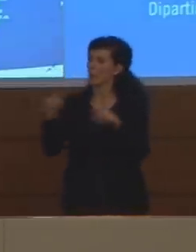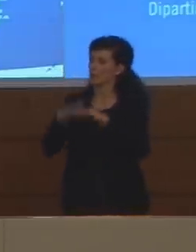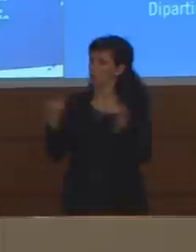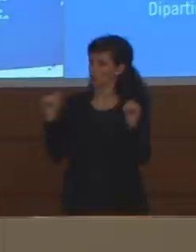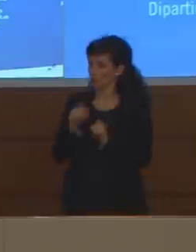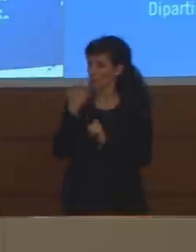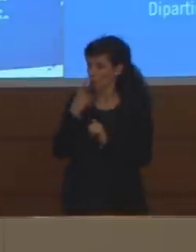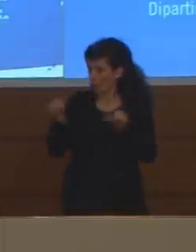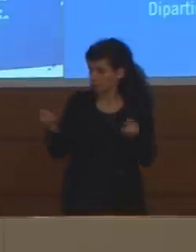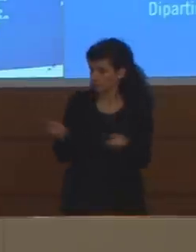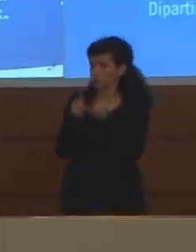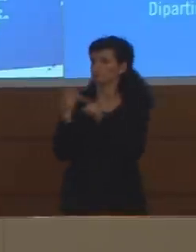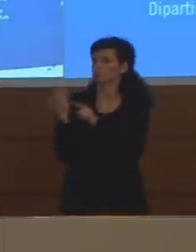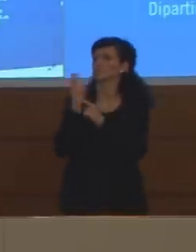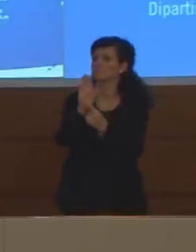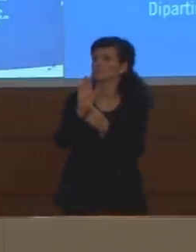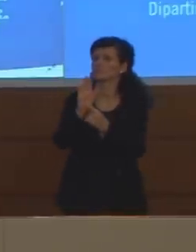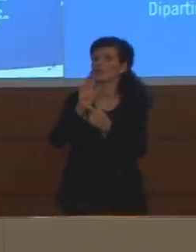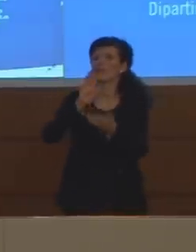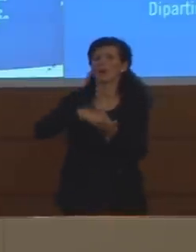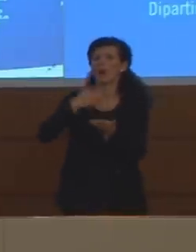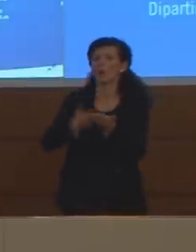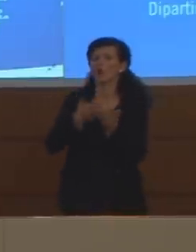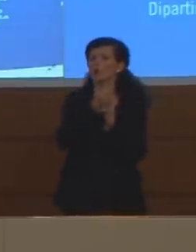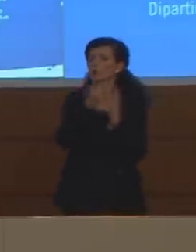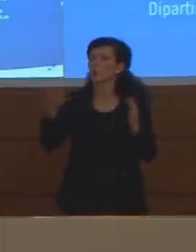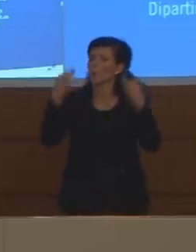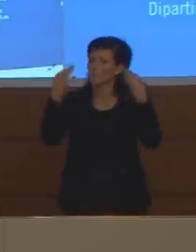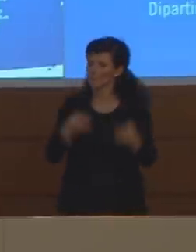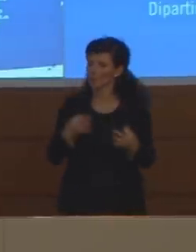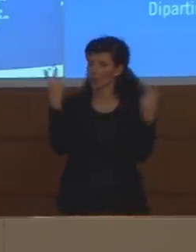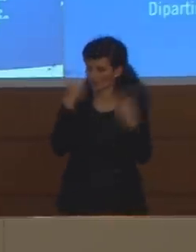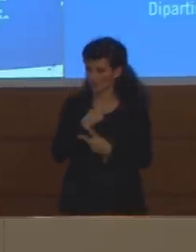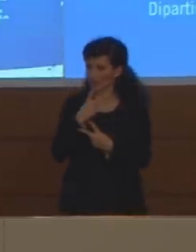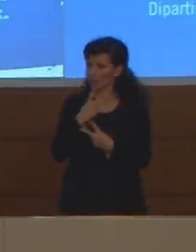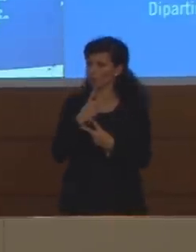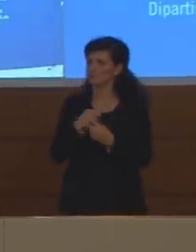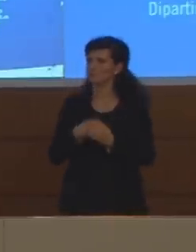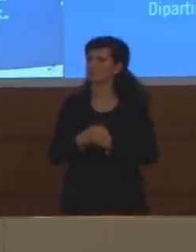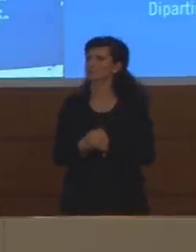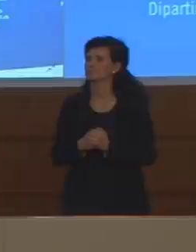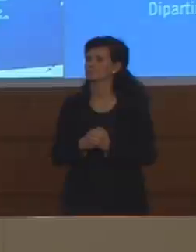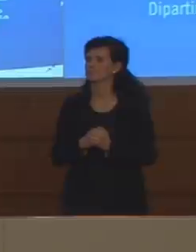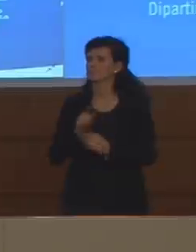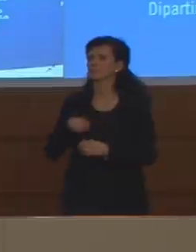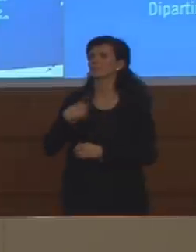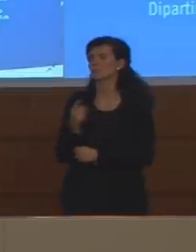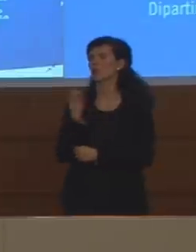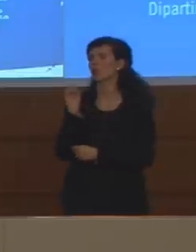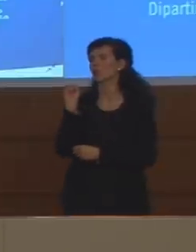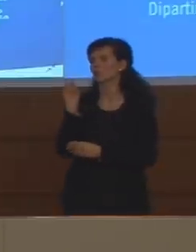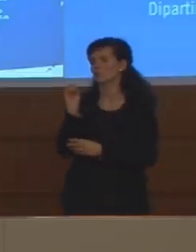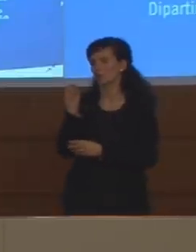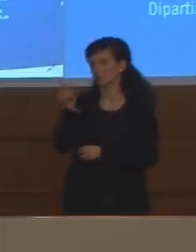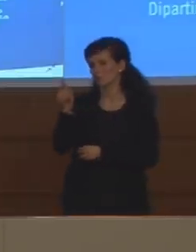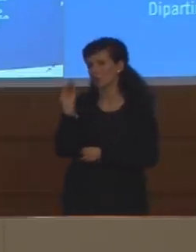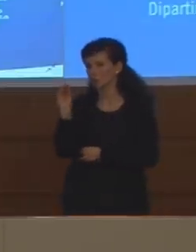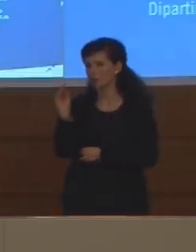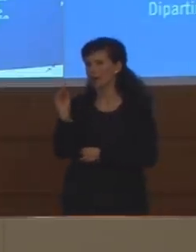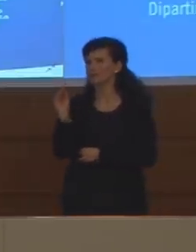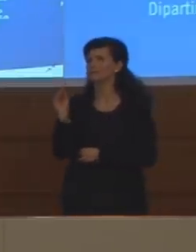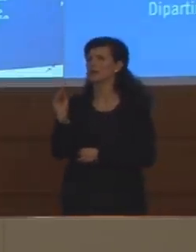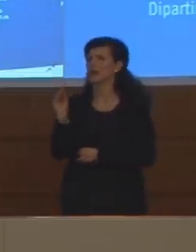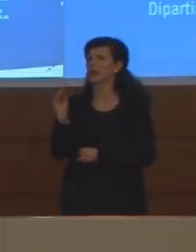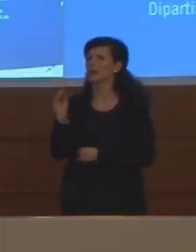per dare una vera una stima più veritiera dei morti in Italia per questo e poi allo specialista se posso volevo